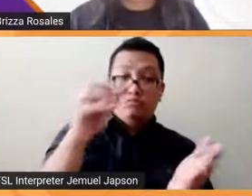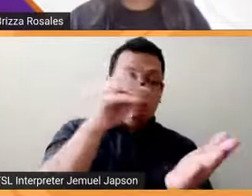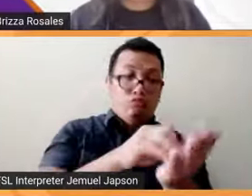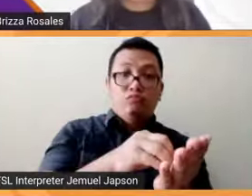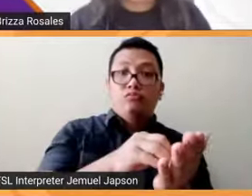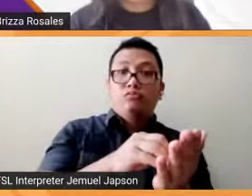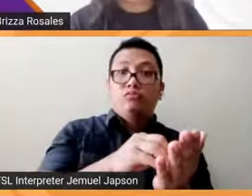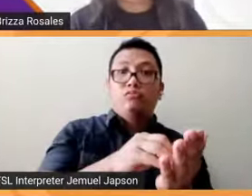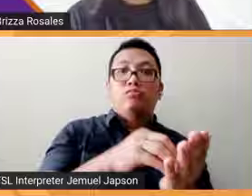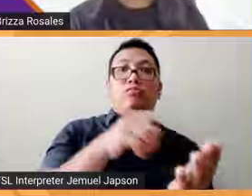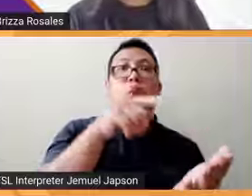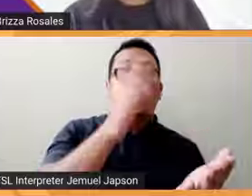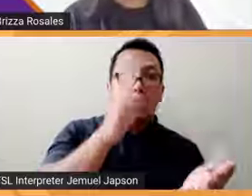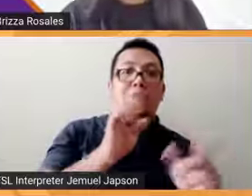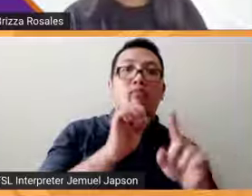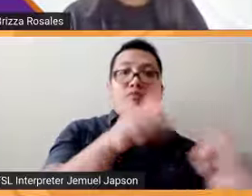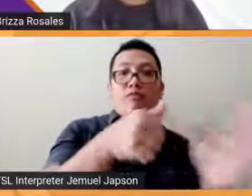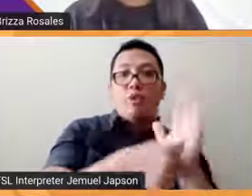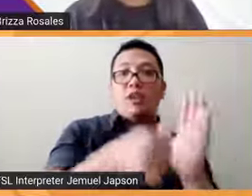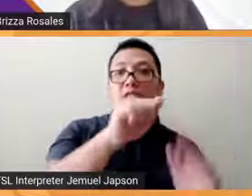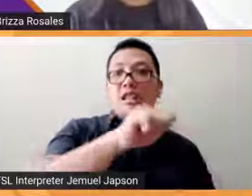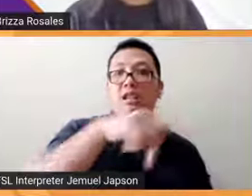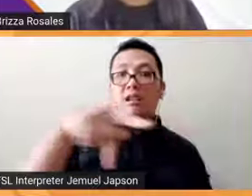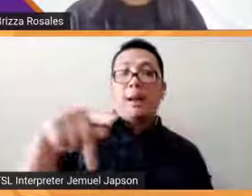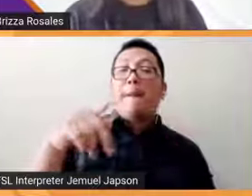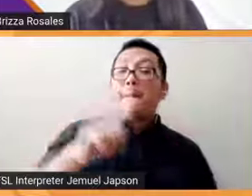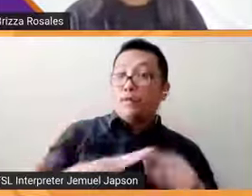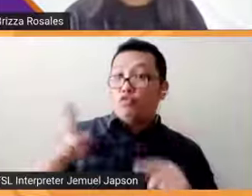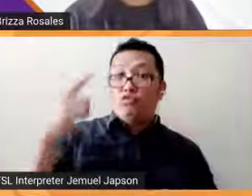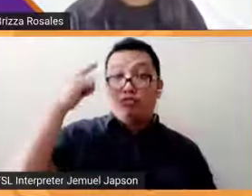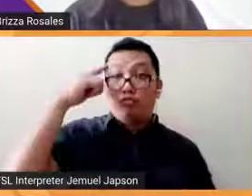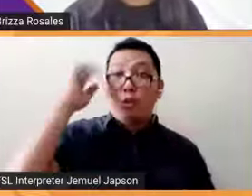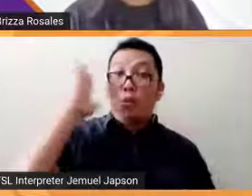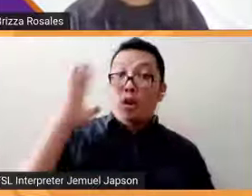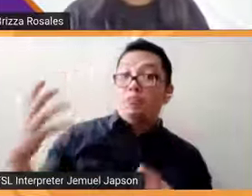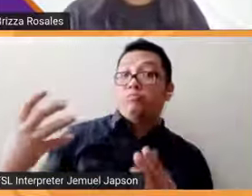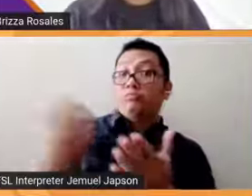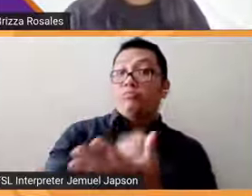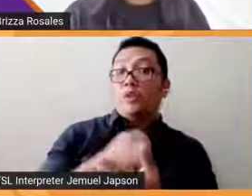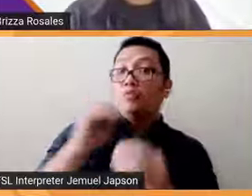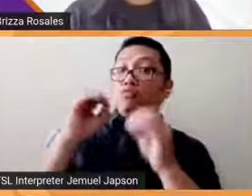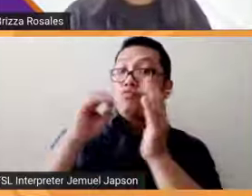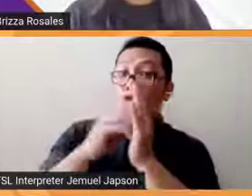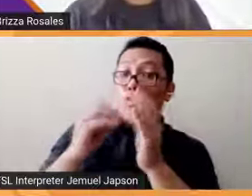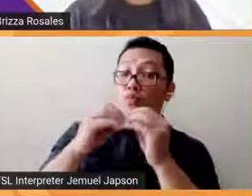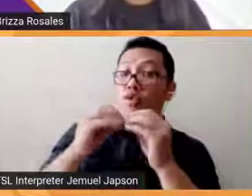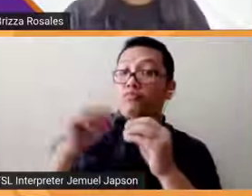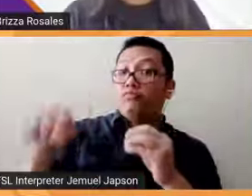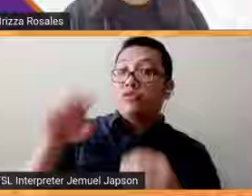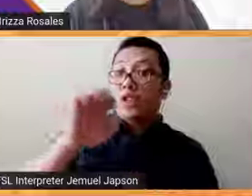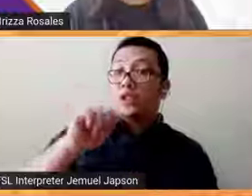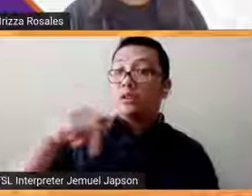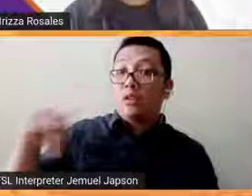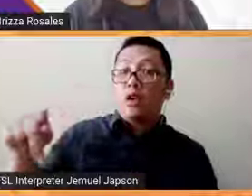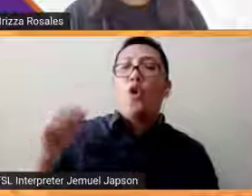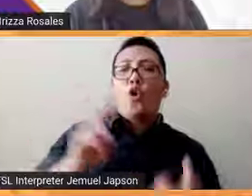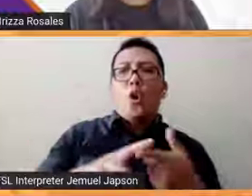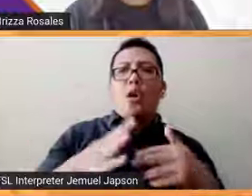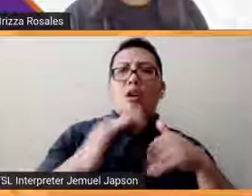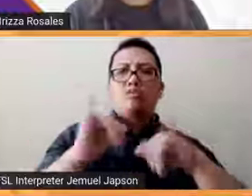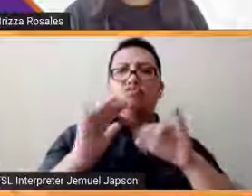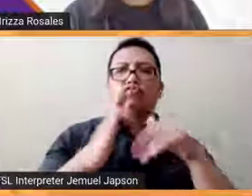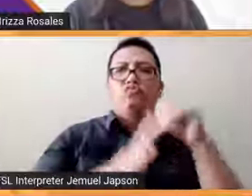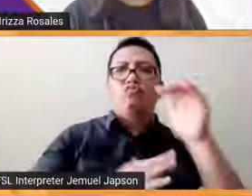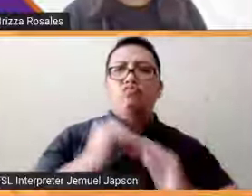-expect po ba natin na mas madaming mag-avail ng AAP or sa tingin nyo po mas komportable pa rin ang ating mga